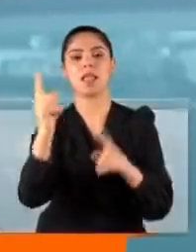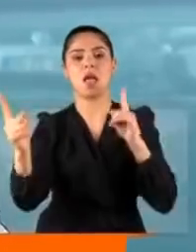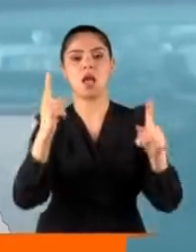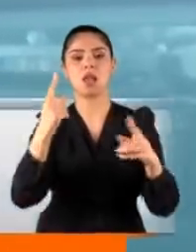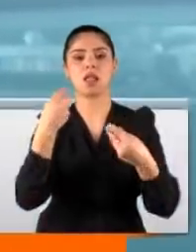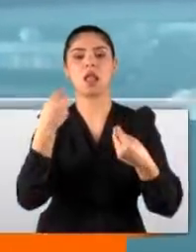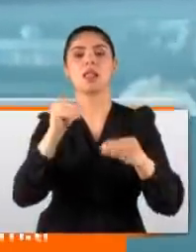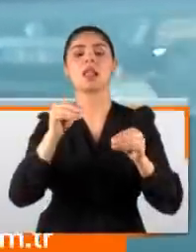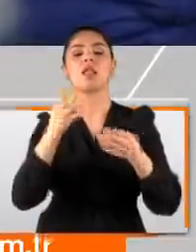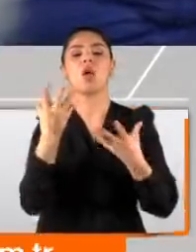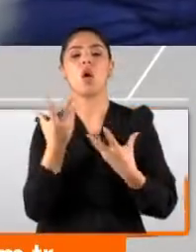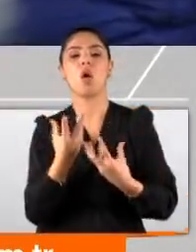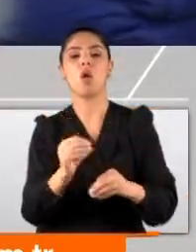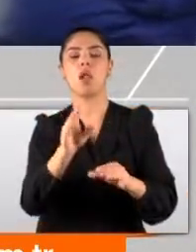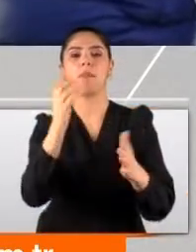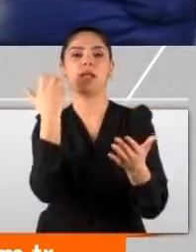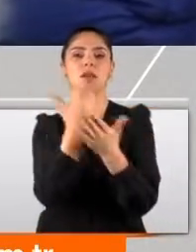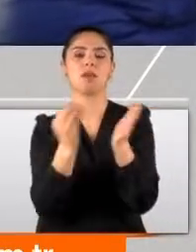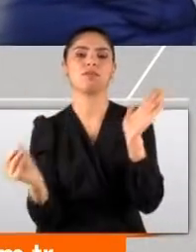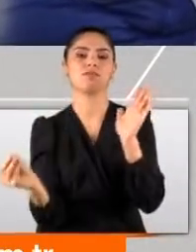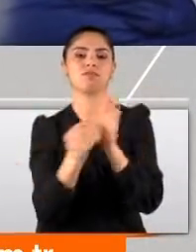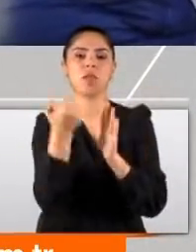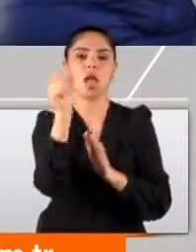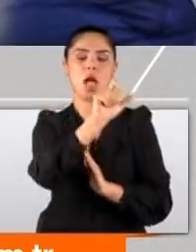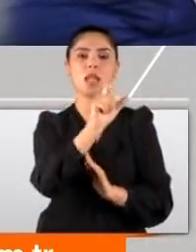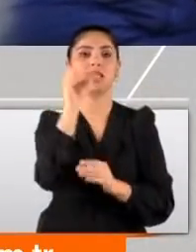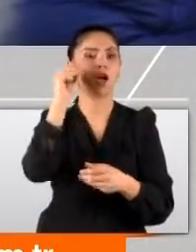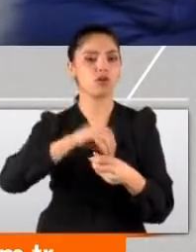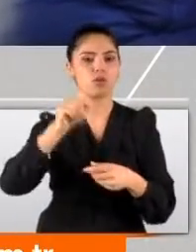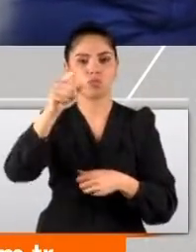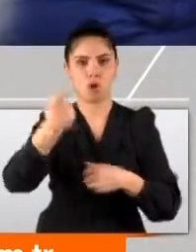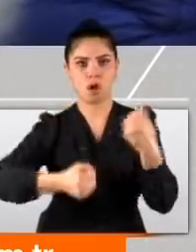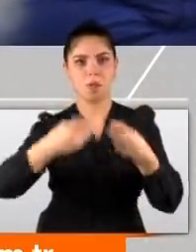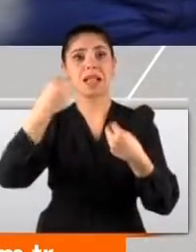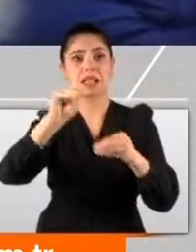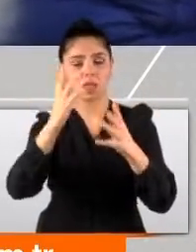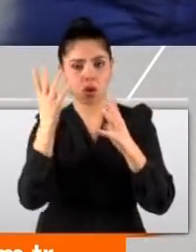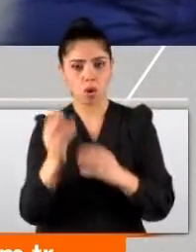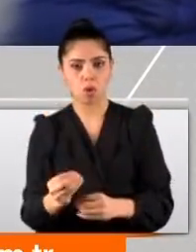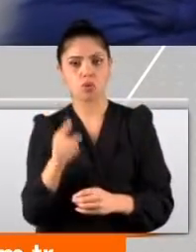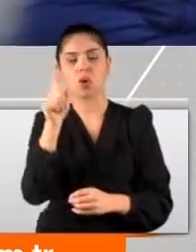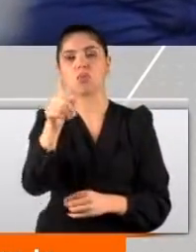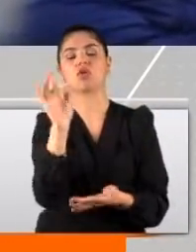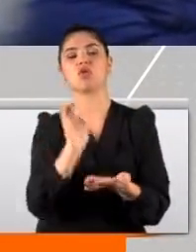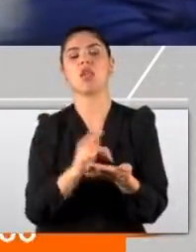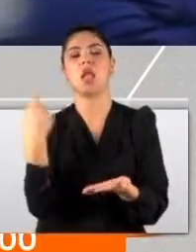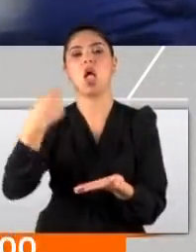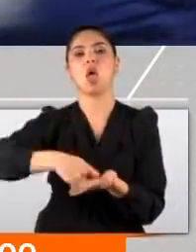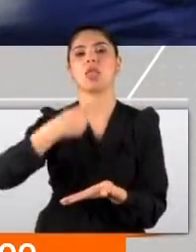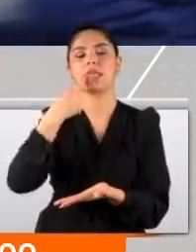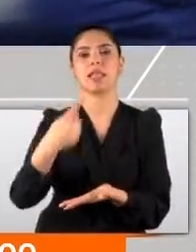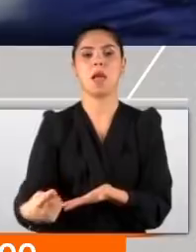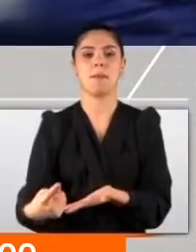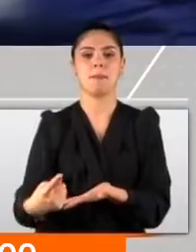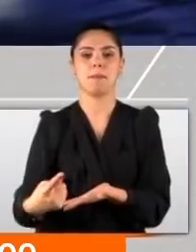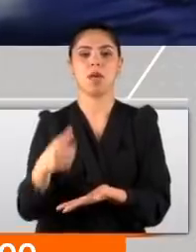bir satılamaz kaydı konuluyor. 6 ay içinde, biz 6 aydan gidelim, 6 ay içinde bu aracı satarsanız şu miktarda ceza ödeyeceksiniz. Çünkü